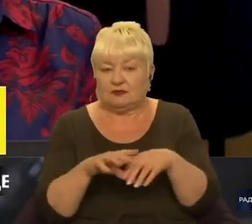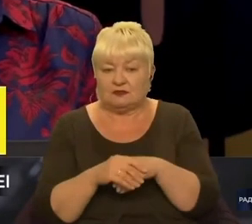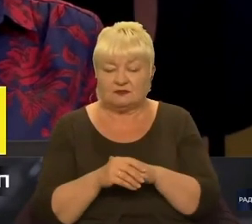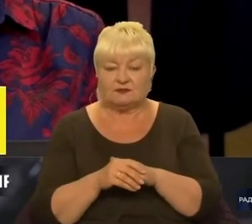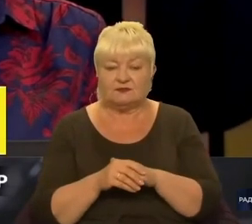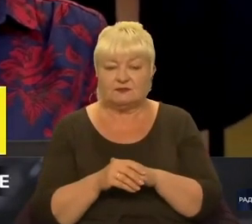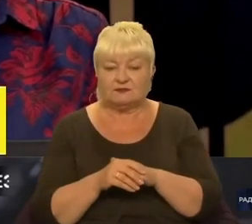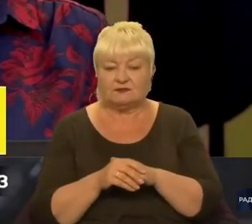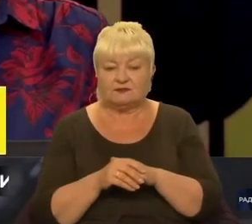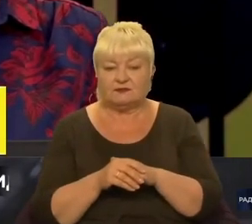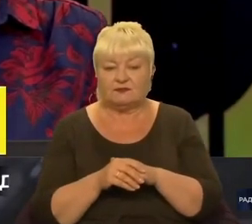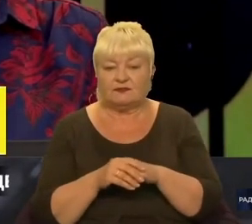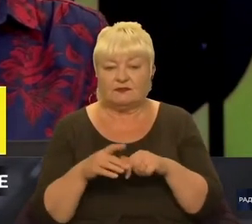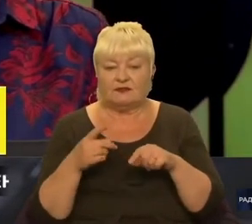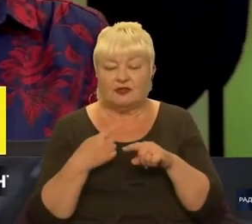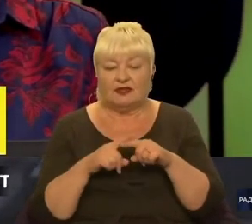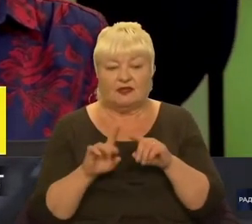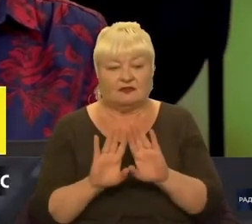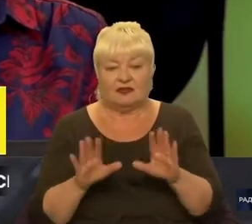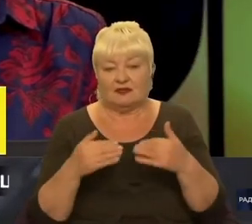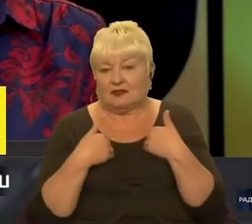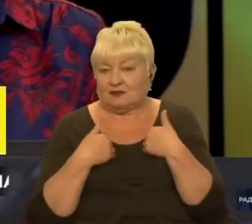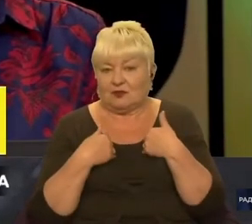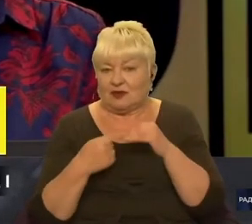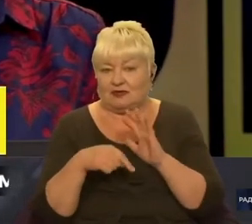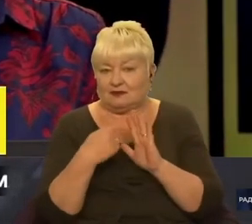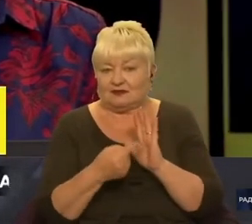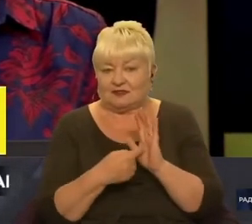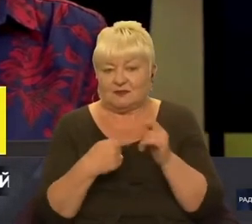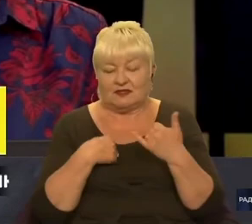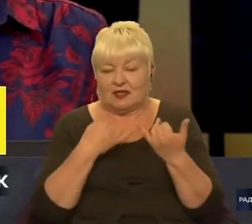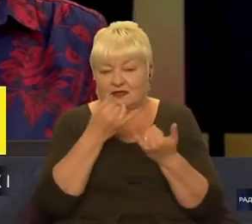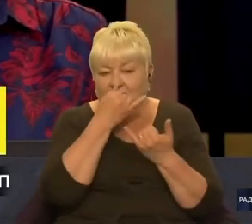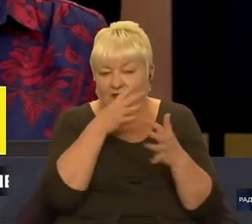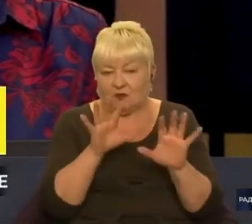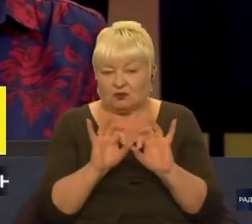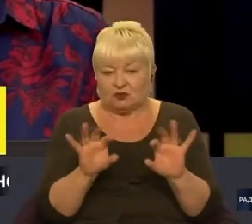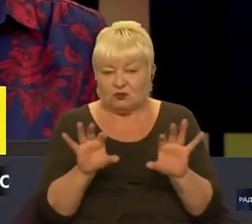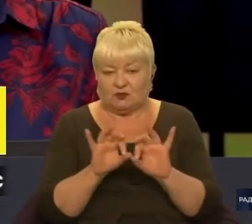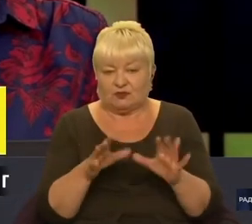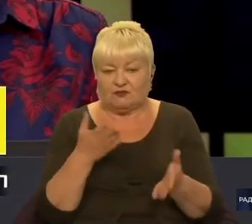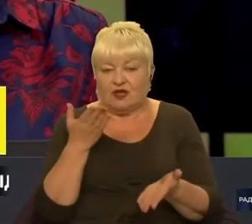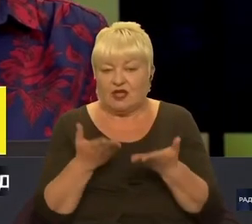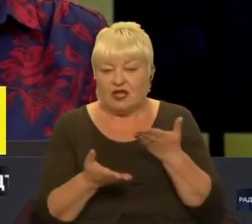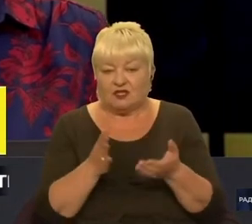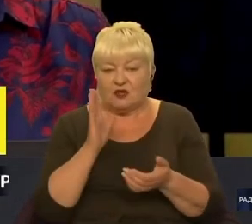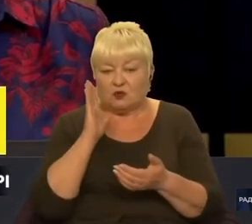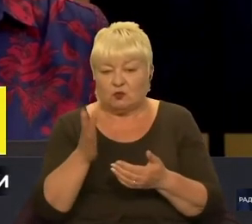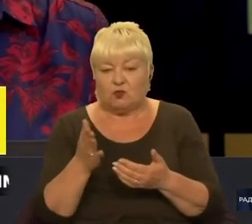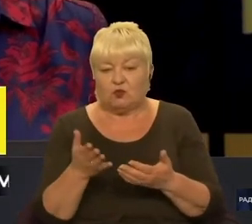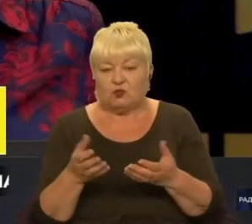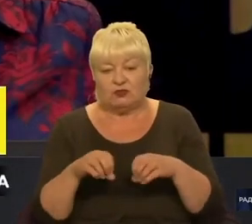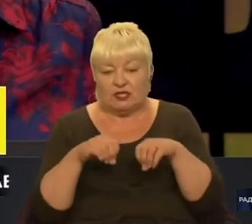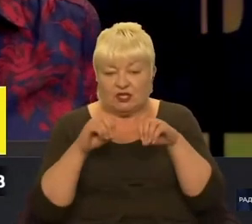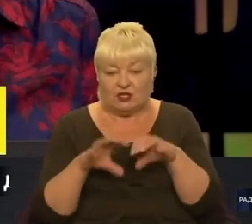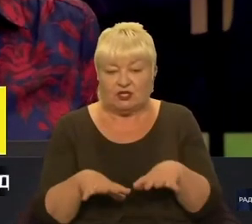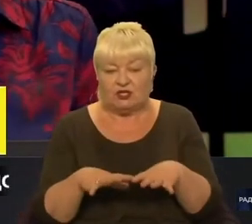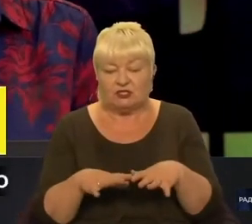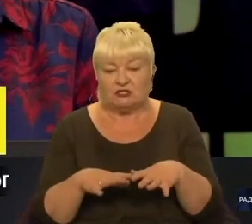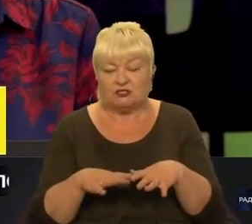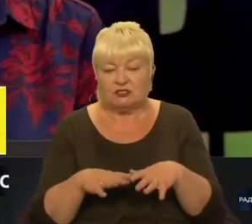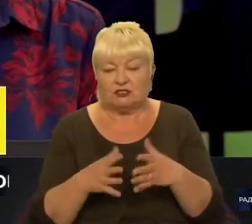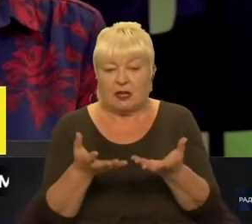Ну, це не до мене запитання. Дії уряду я не можу коментувати. Якщо буде якесь рішення подібне прийнято,